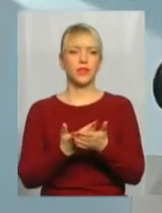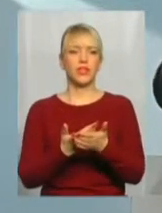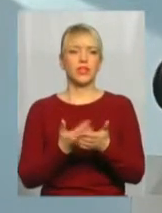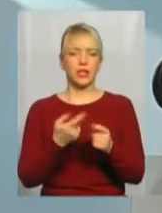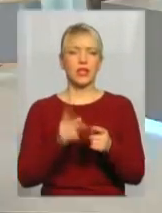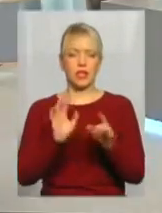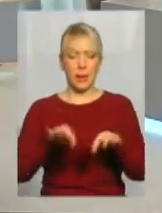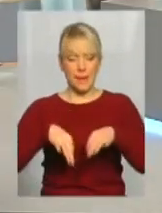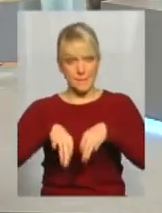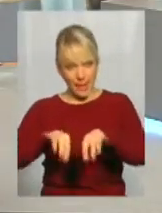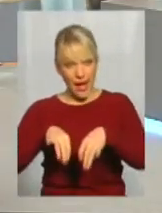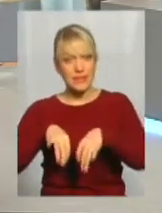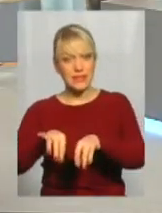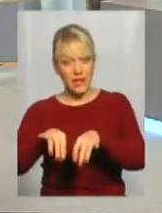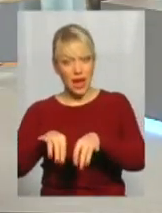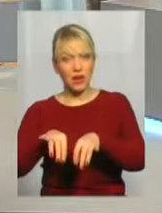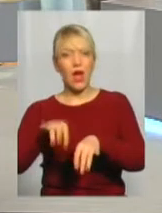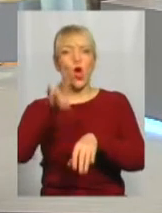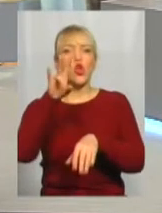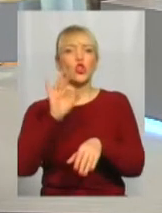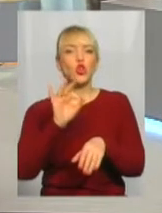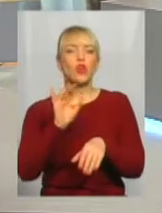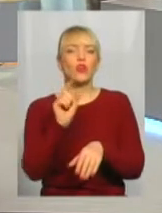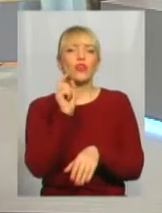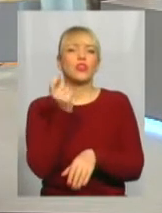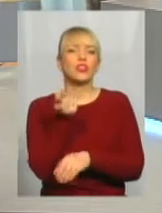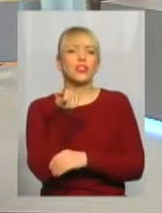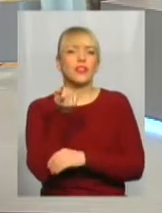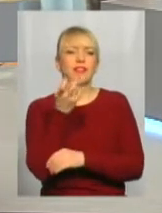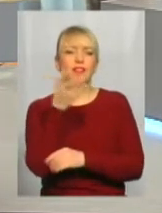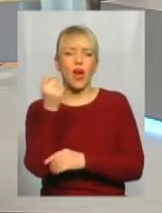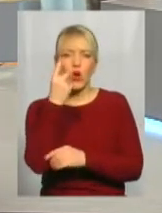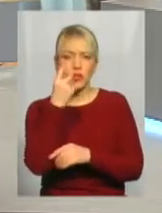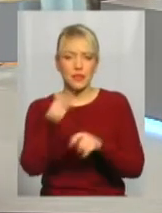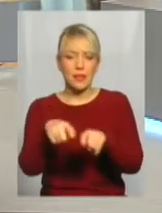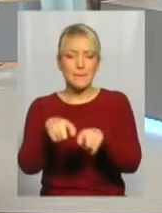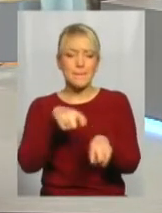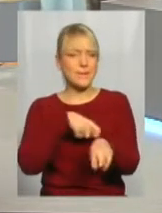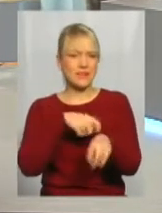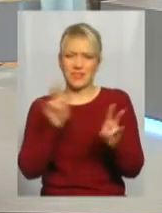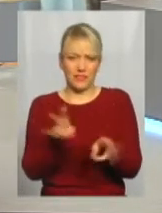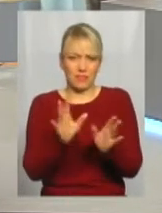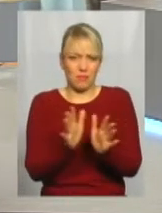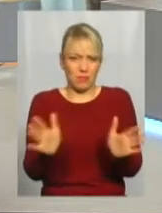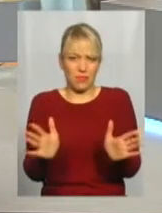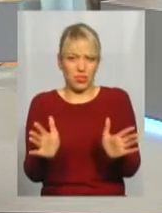магістраль. Але якби хоч на один метр, не треба більше,